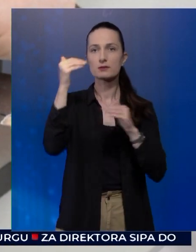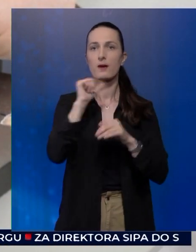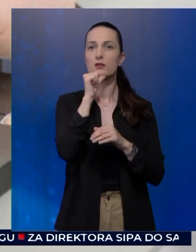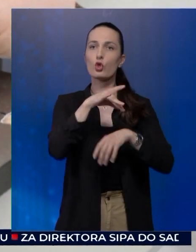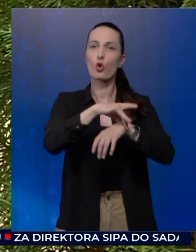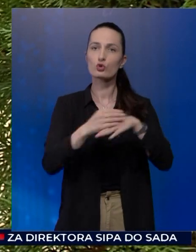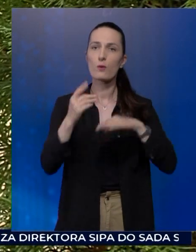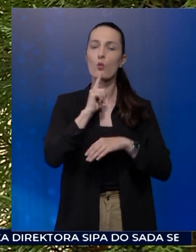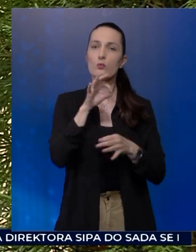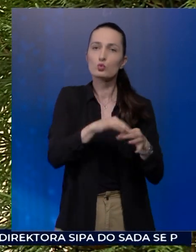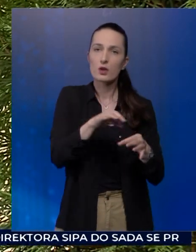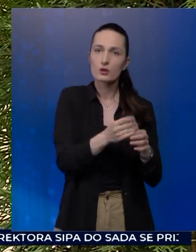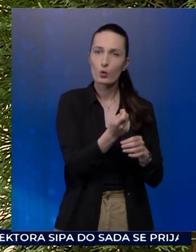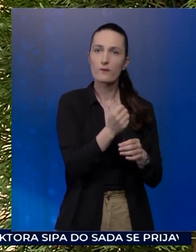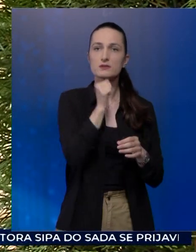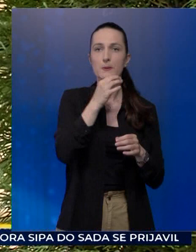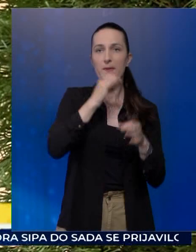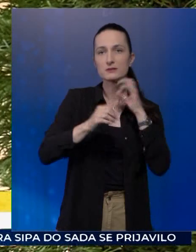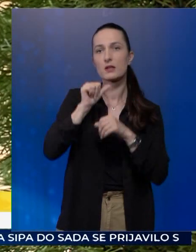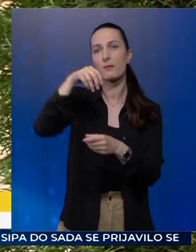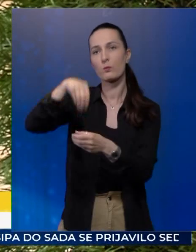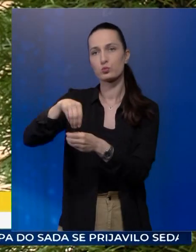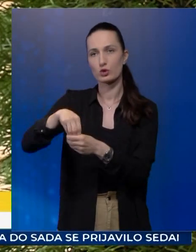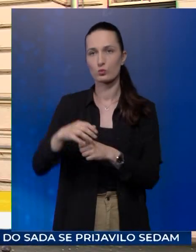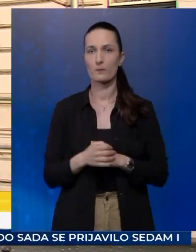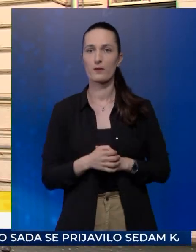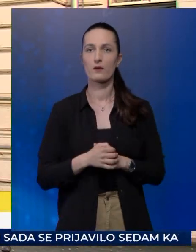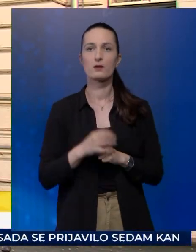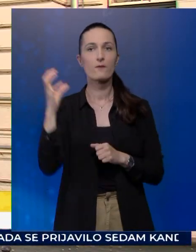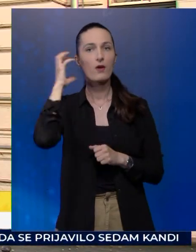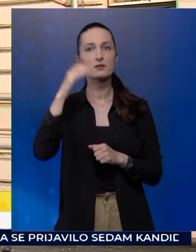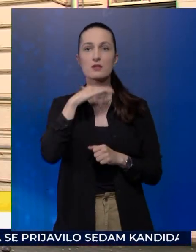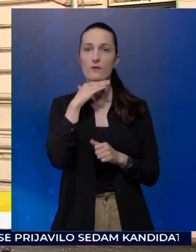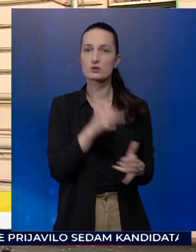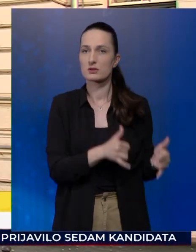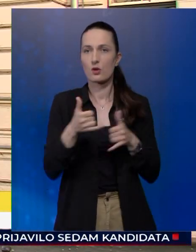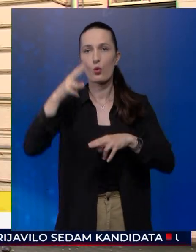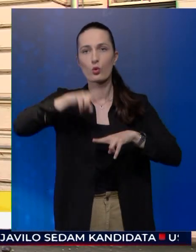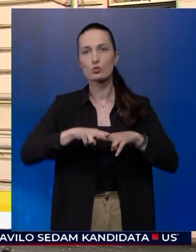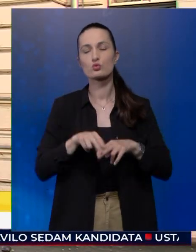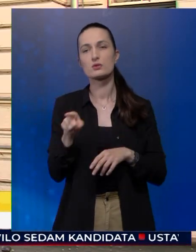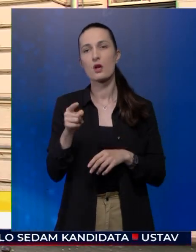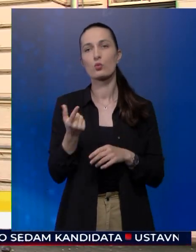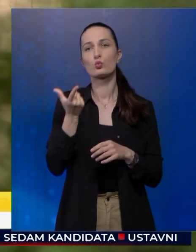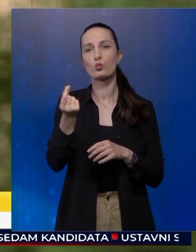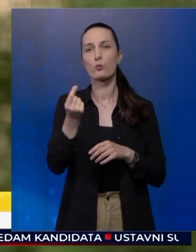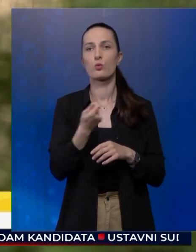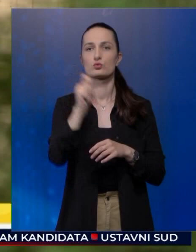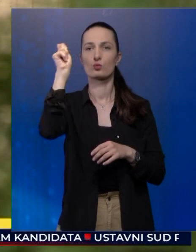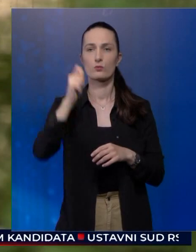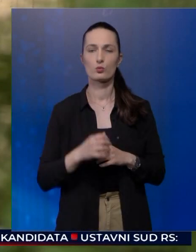doktorima nauka koja bi uštedila novac i pacijentima i budžetu, vlada i zavod se za sada odlučuju za onu